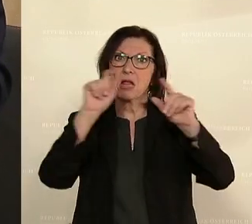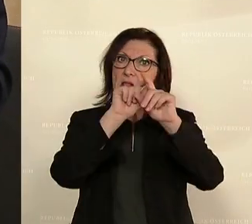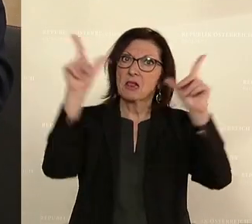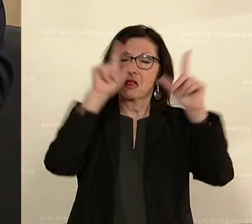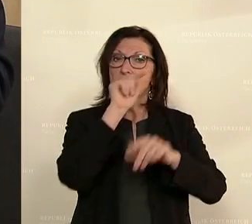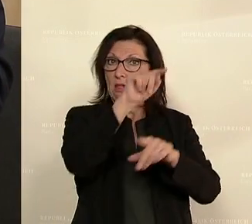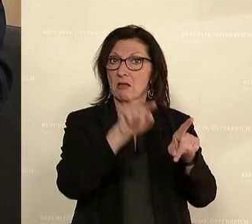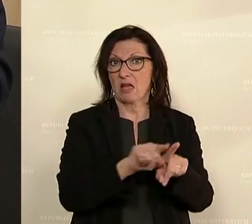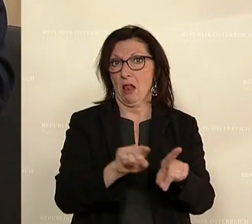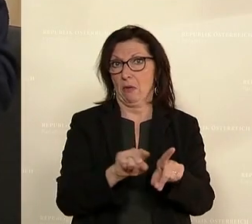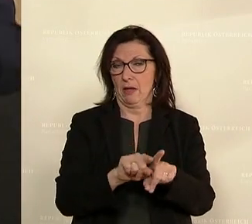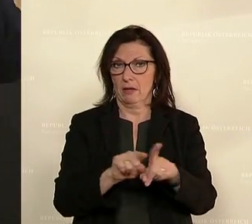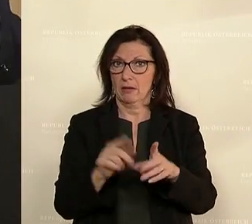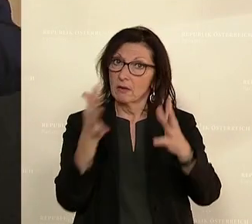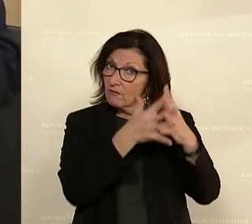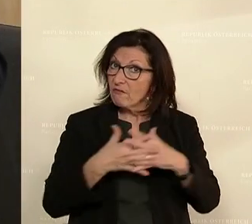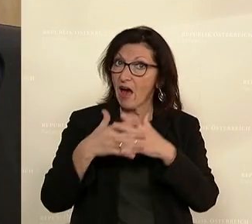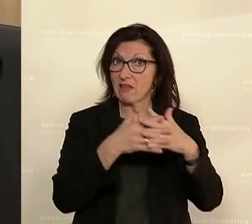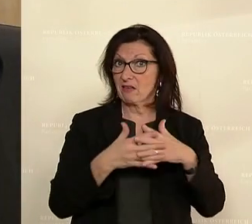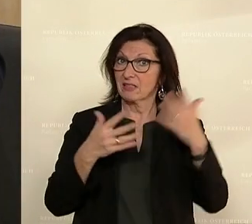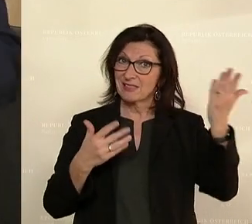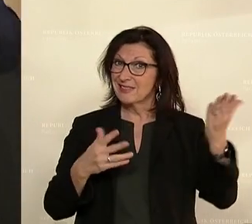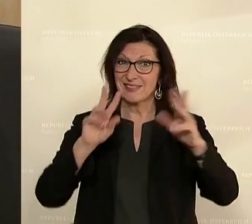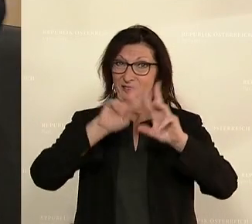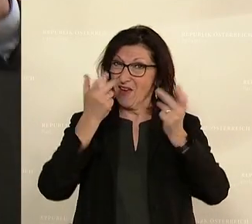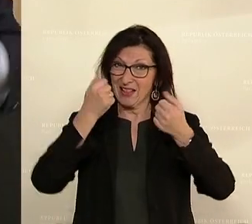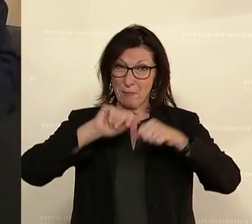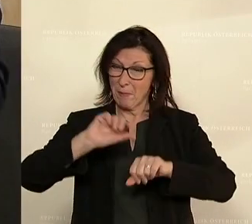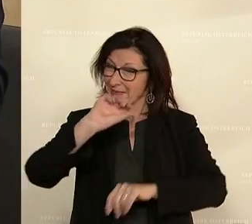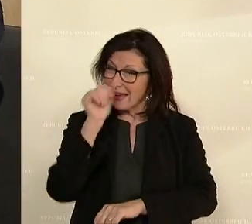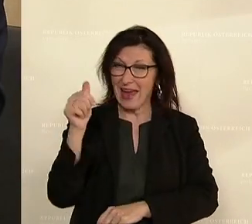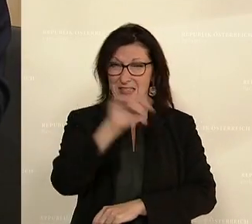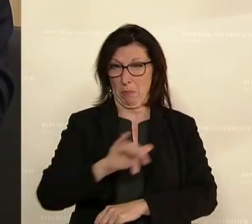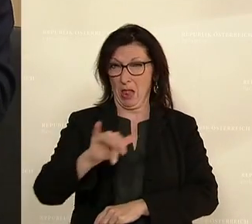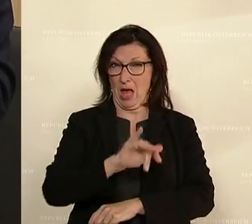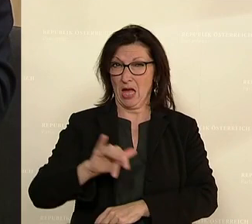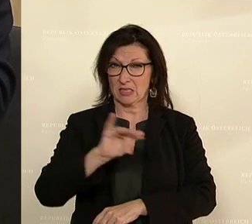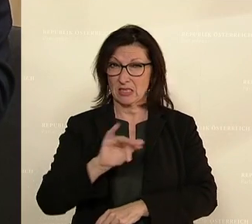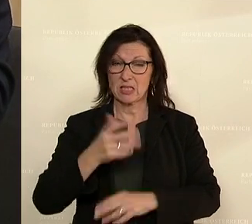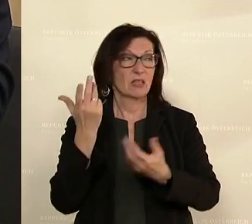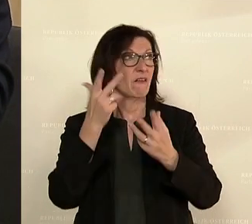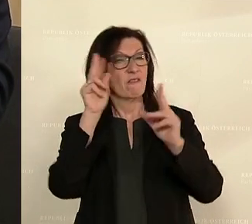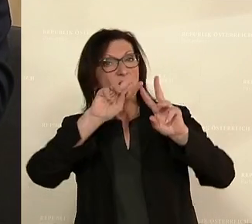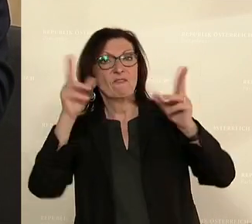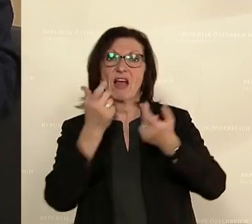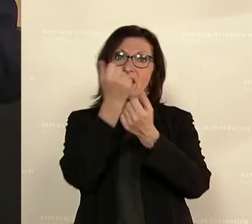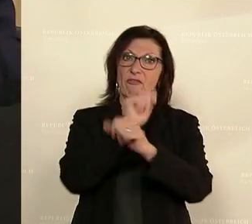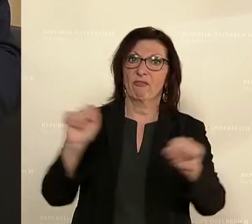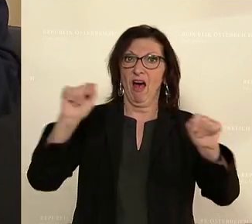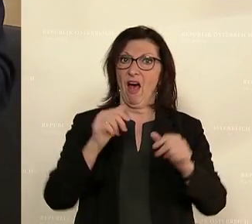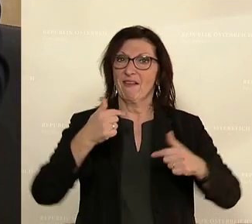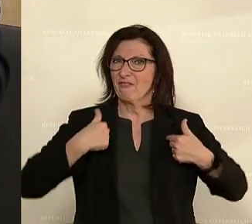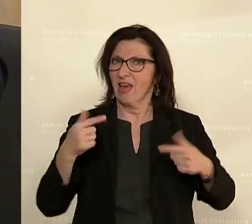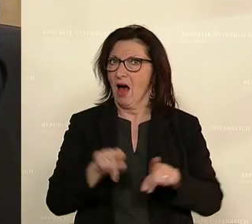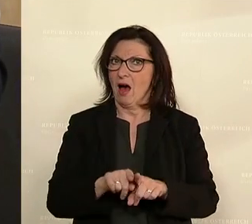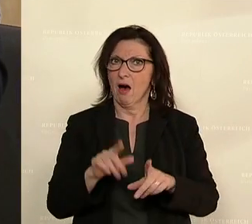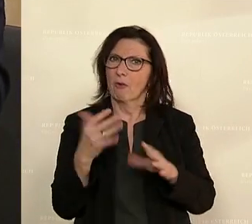Und dazu zählen die Vereinigten Staaten. Sie sind die Weltmacht Nummer eins in dieser freien Welt. Und ja, wir sind eine Wertefamilie mit Ihnen. Das habe ich auch